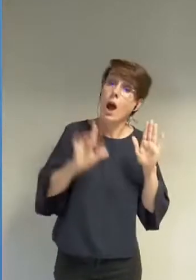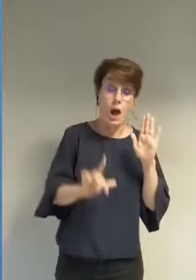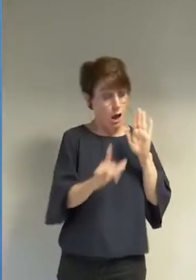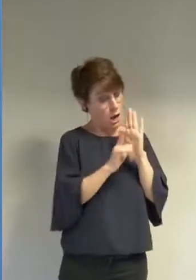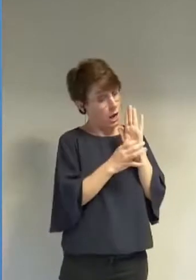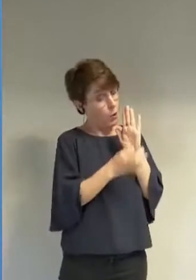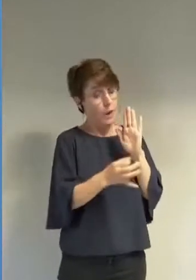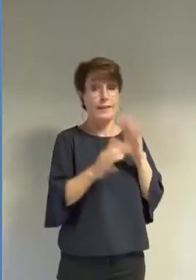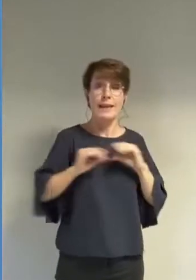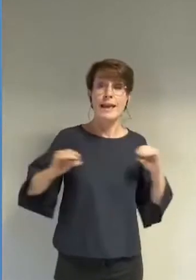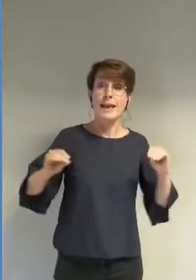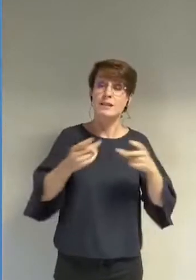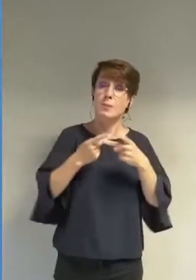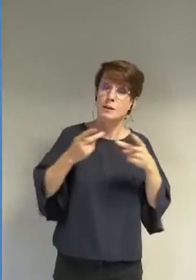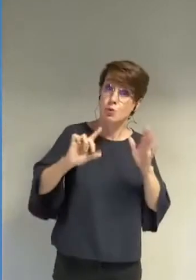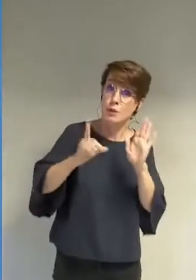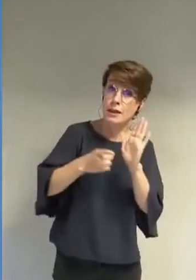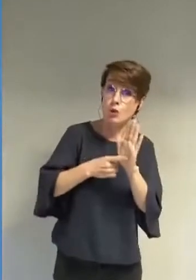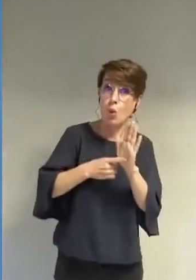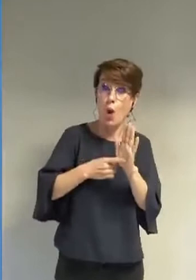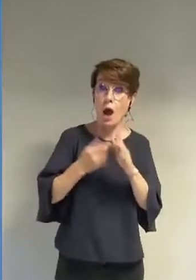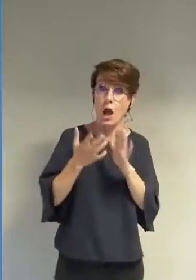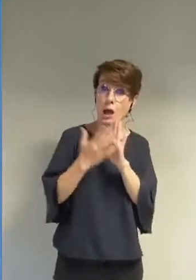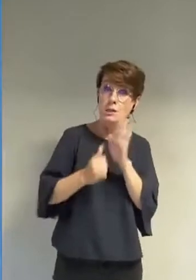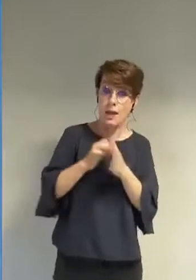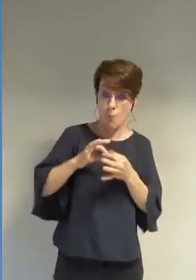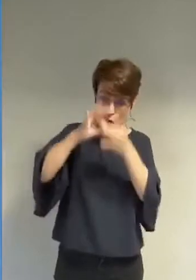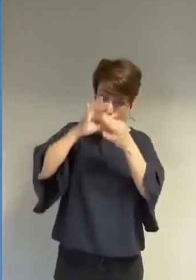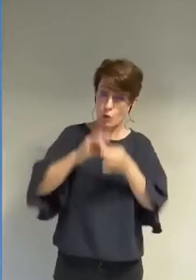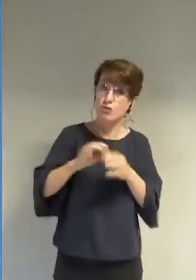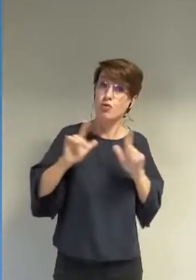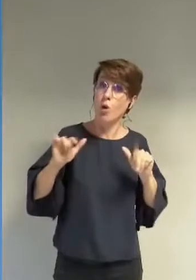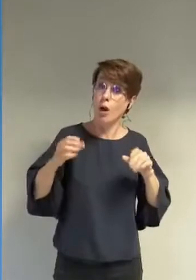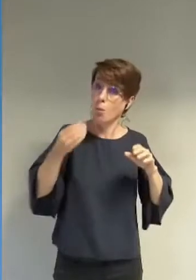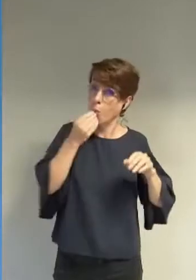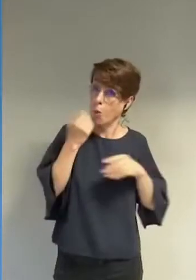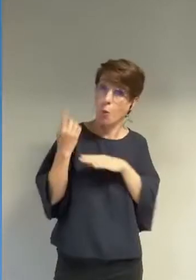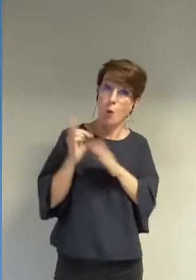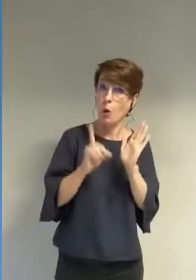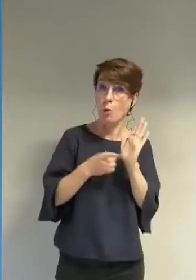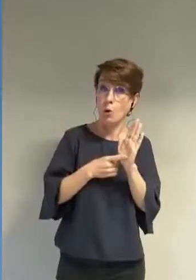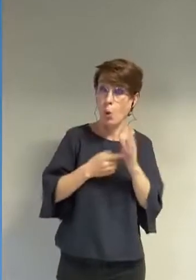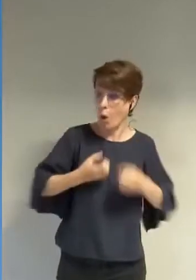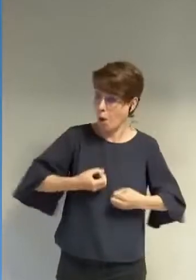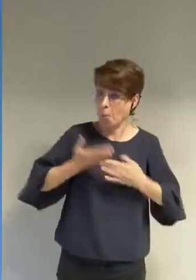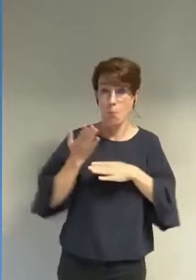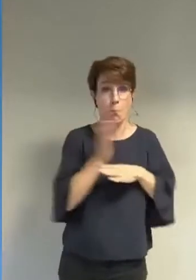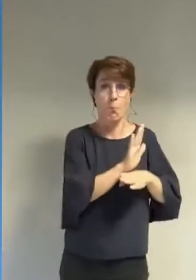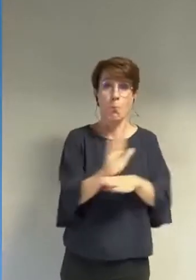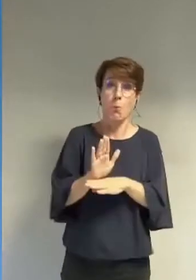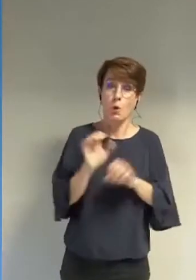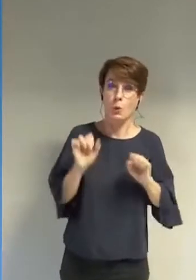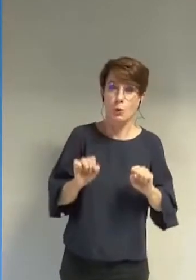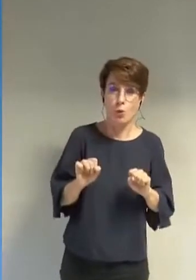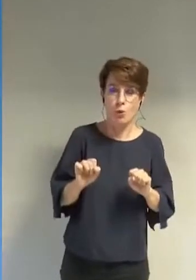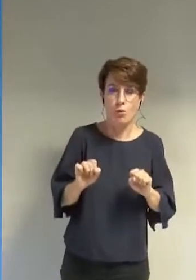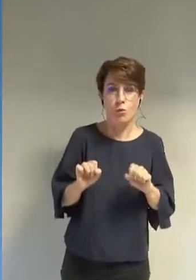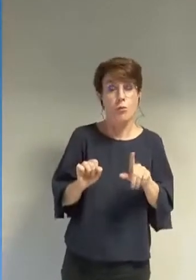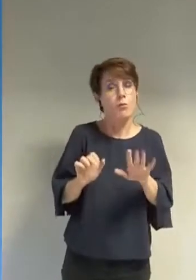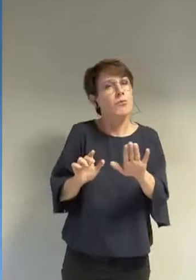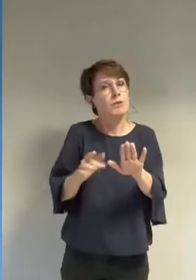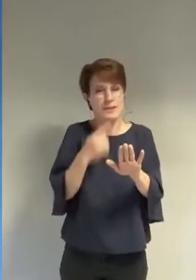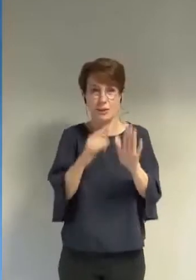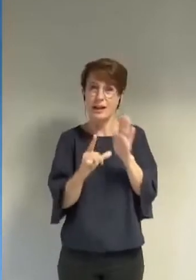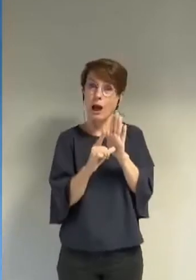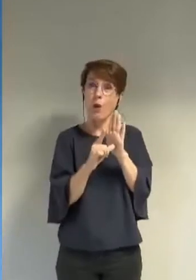autorisé et que les usagers du service public ont le droit d'exprimer leurs convictions religieuses vous vous retranchez derrière